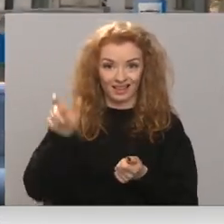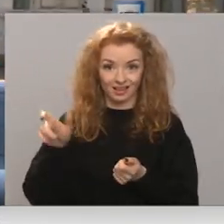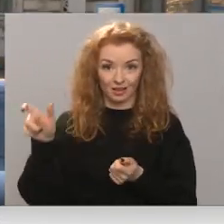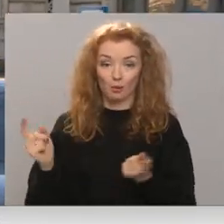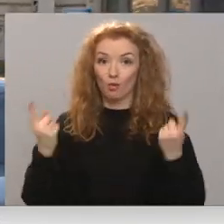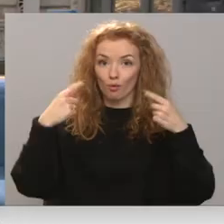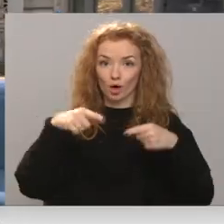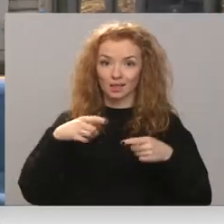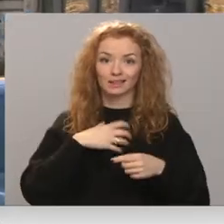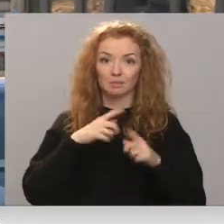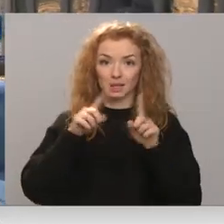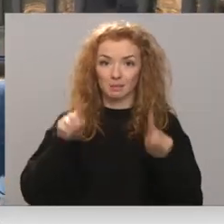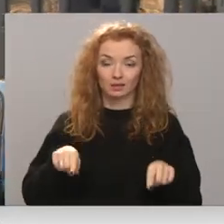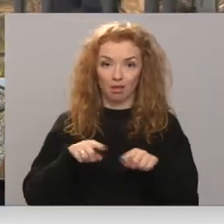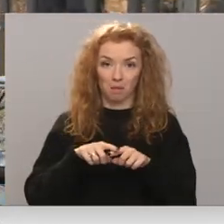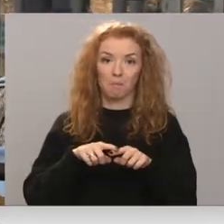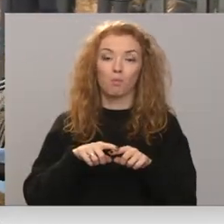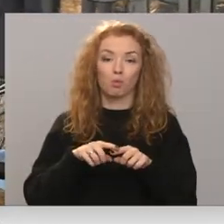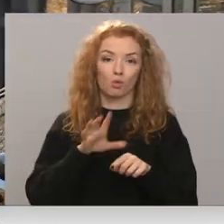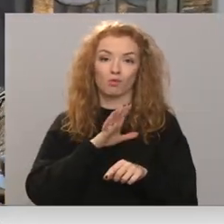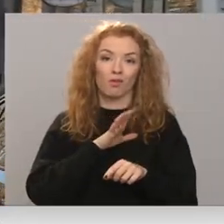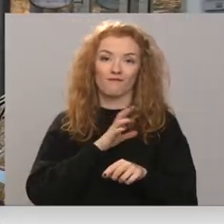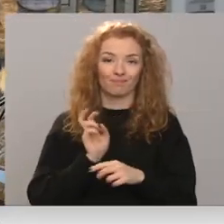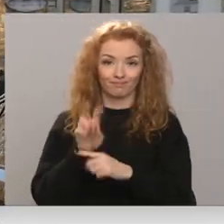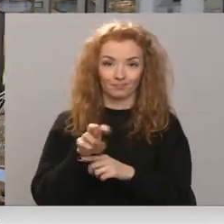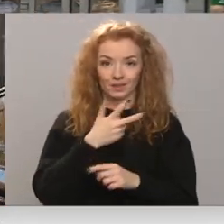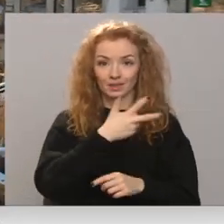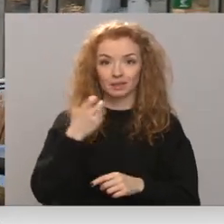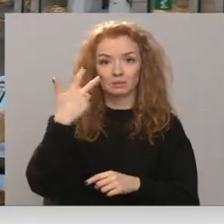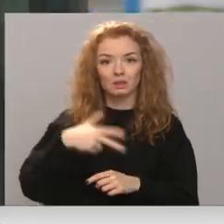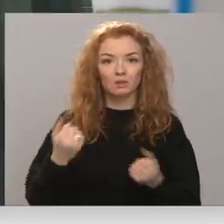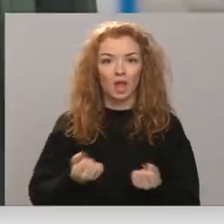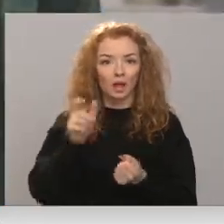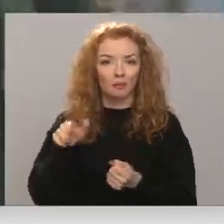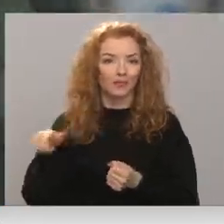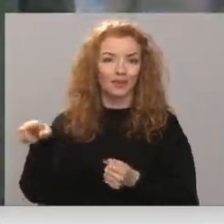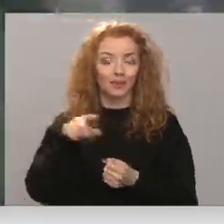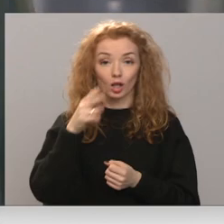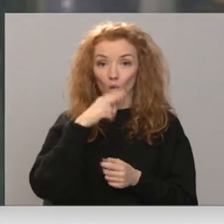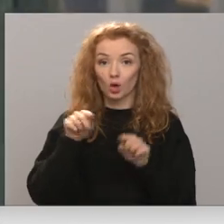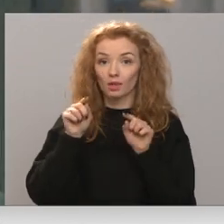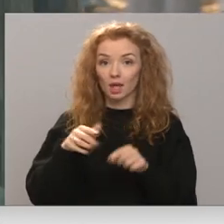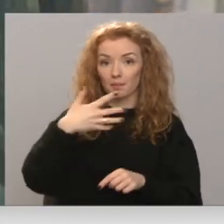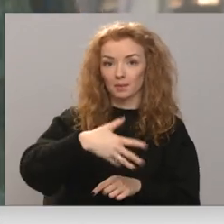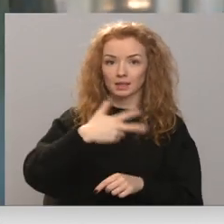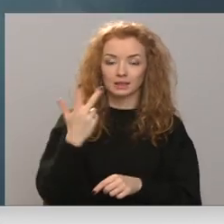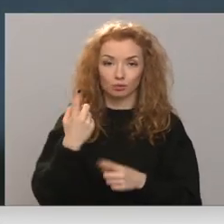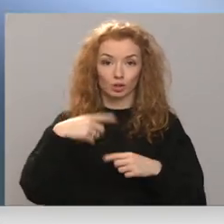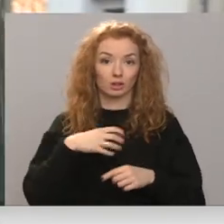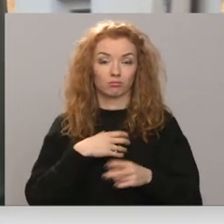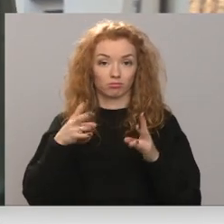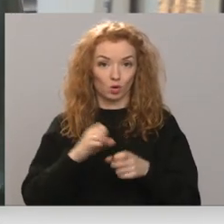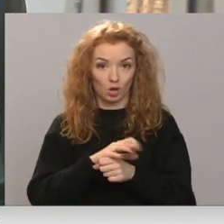pašlaik slimības dēļ savas pienākumus nevar pildīt 330 darbinieki. No tiem 53 slimo ar COVID